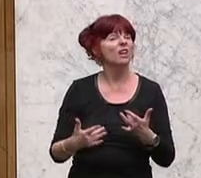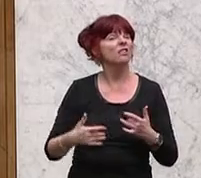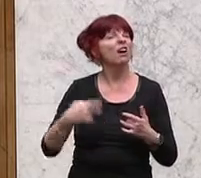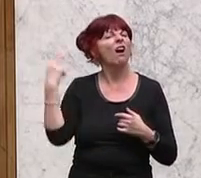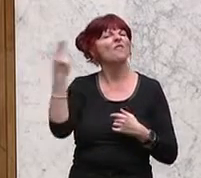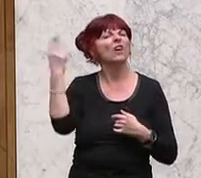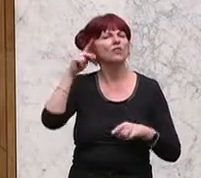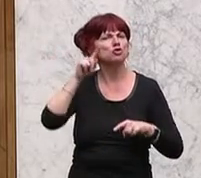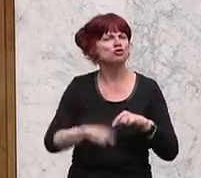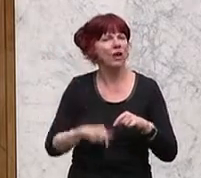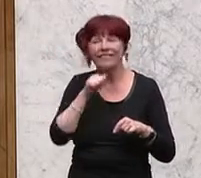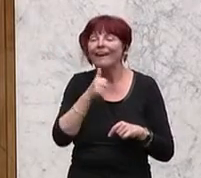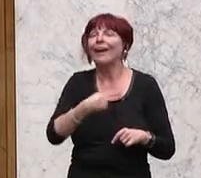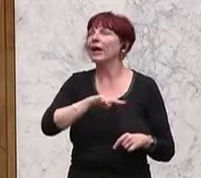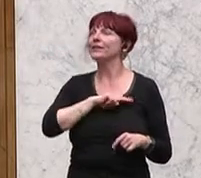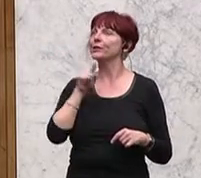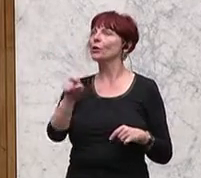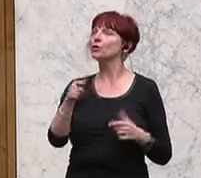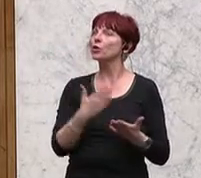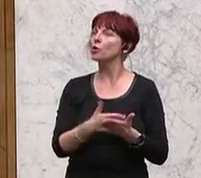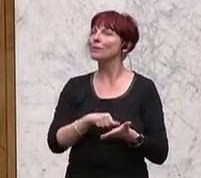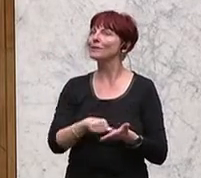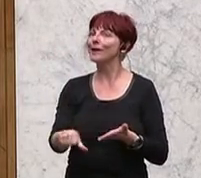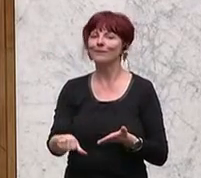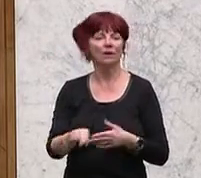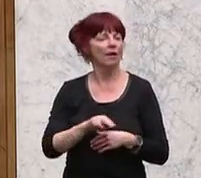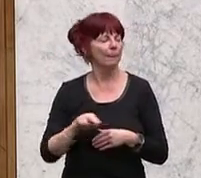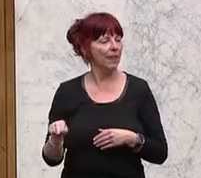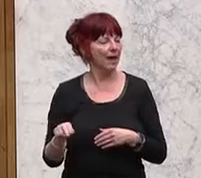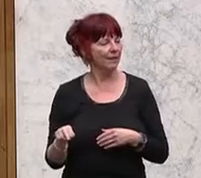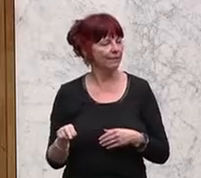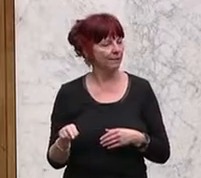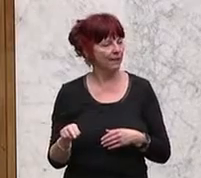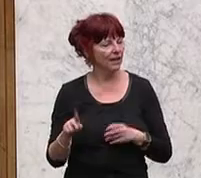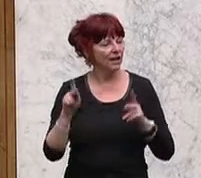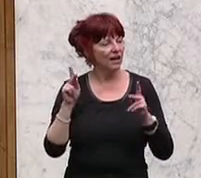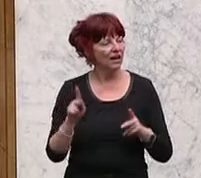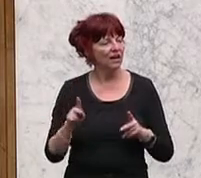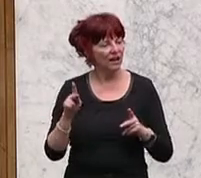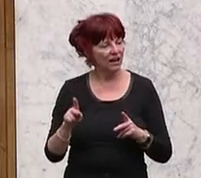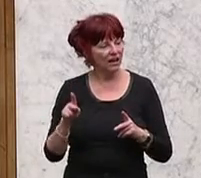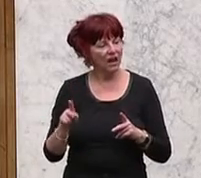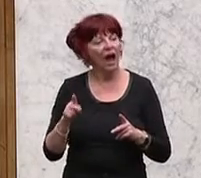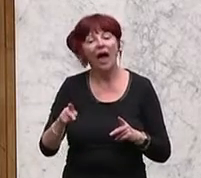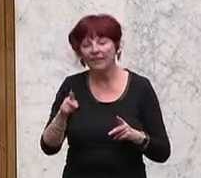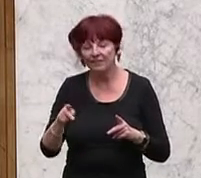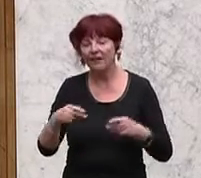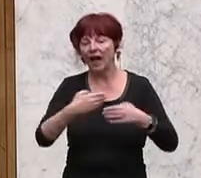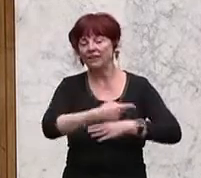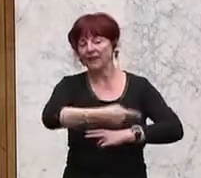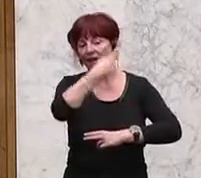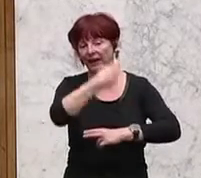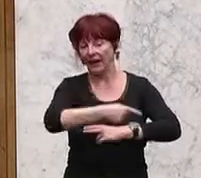ist. Also, ja, der kann an der Grenze ausfahren und an der Vorverkaufsstelle, wo er bisher die